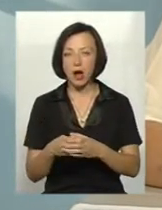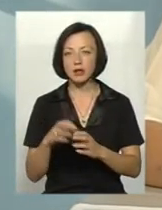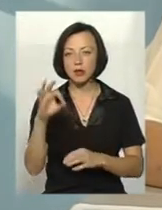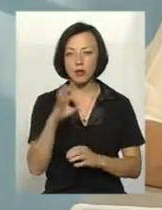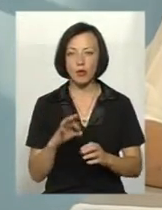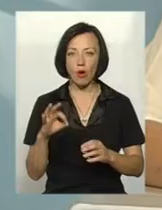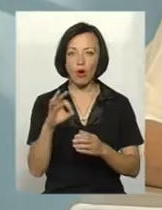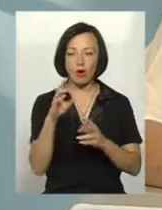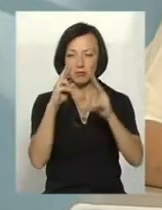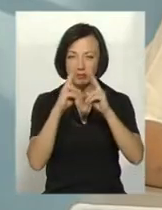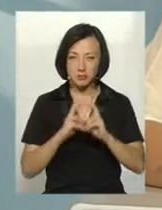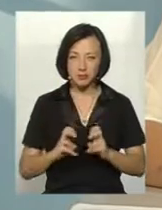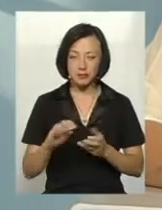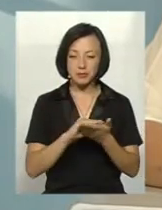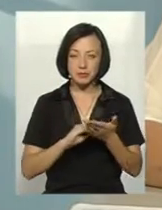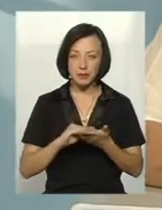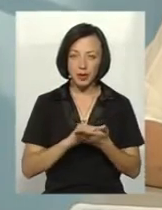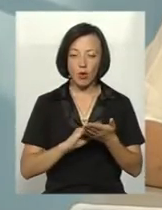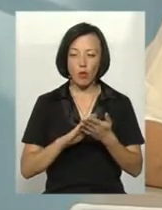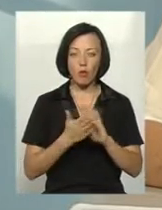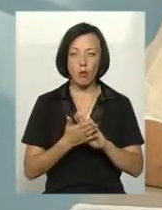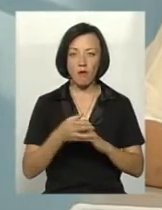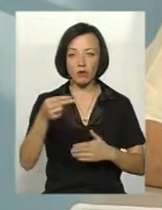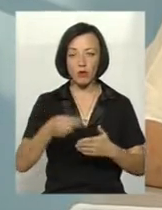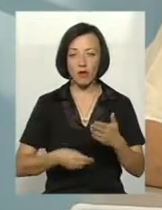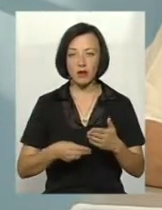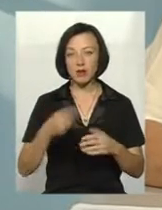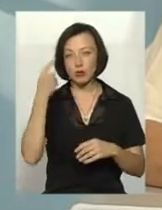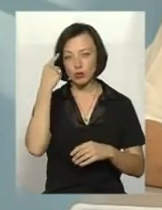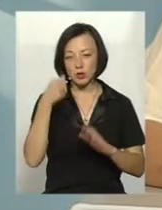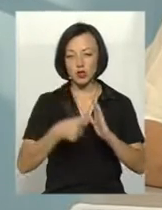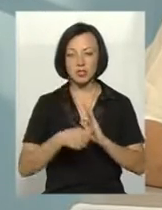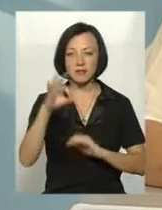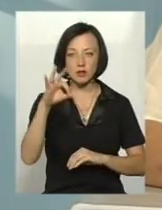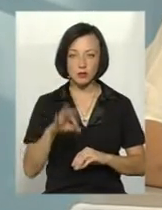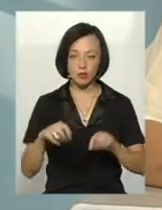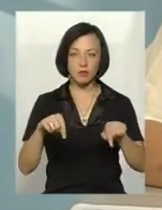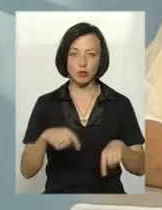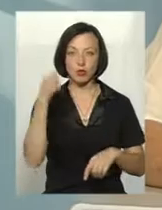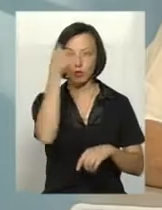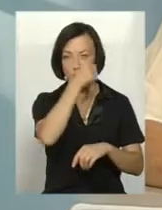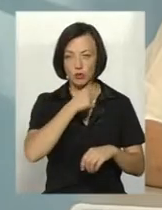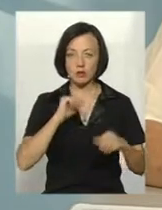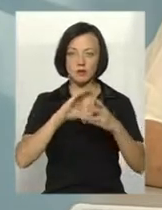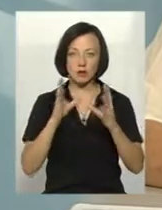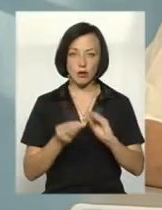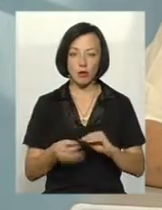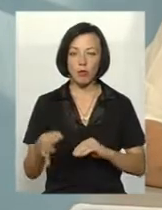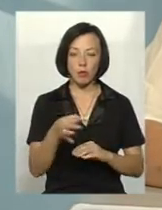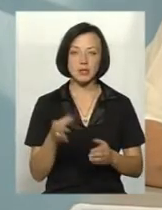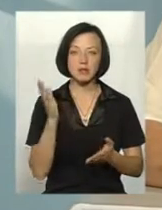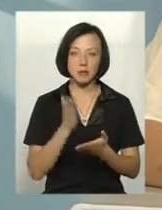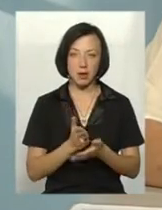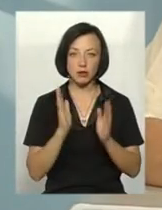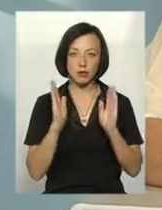перегляд умов договорів, і, надіємося, все-таки десь в межах 6 відсотків в цьому році ми в цілому по області буде мати